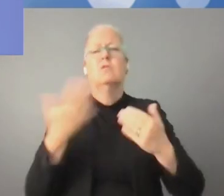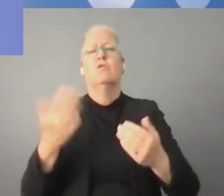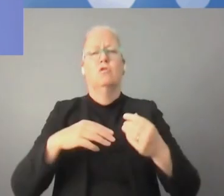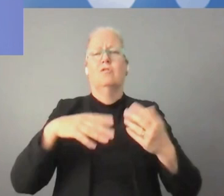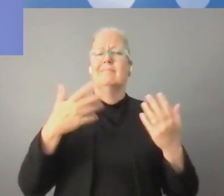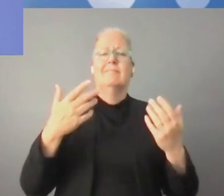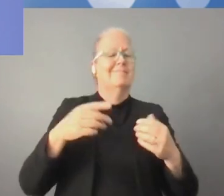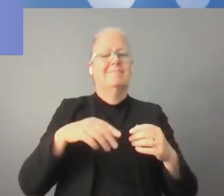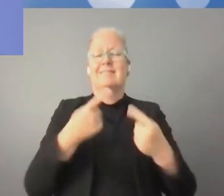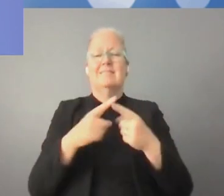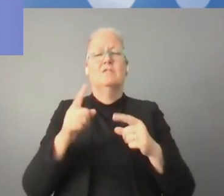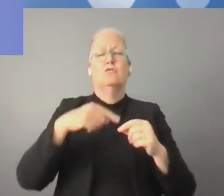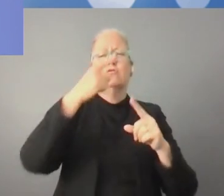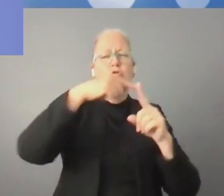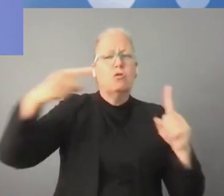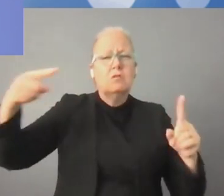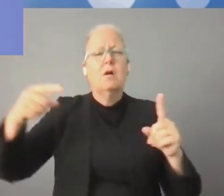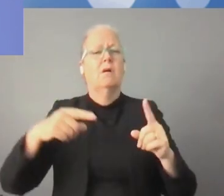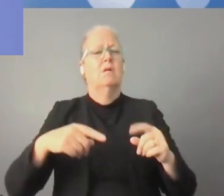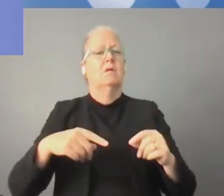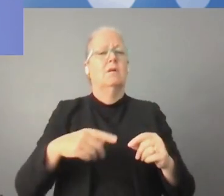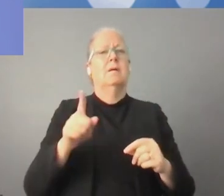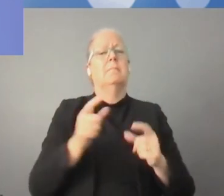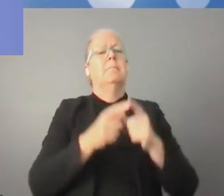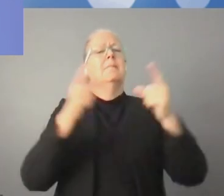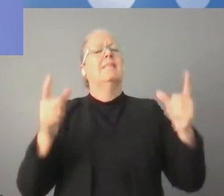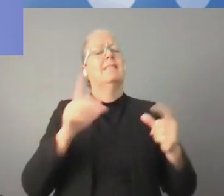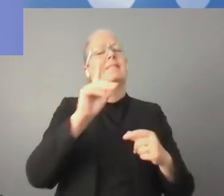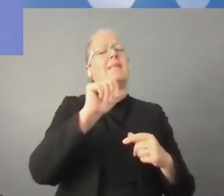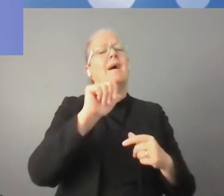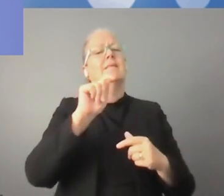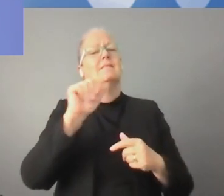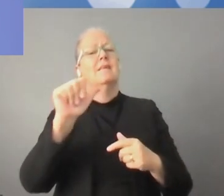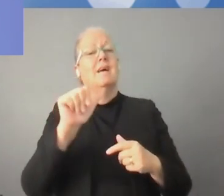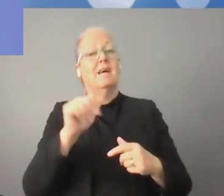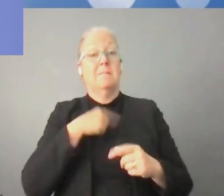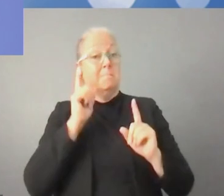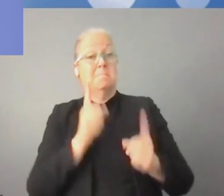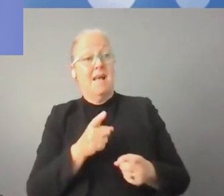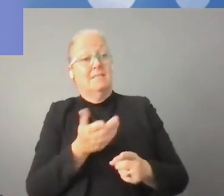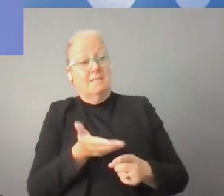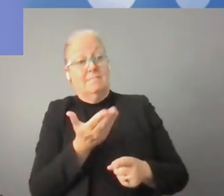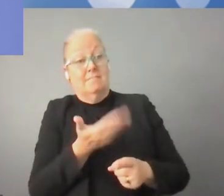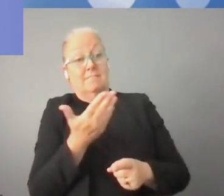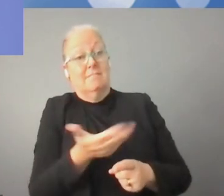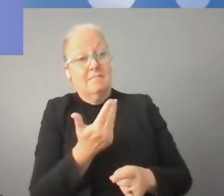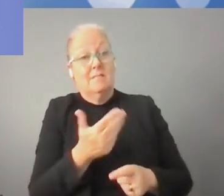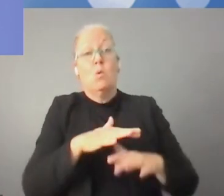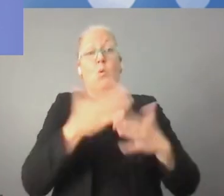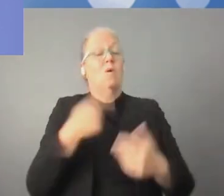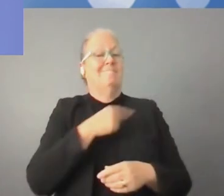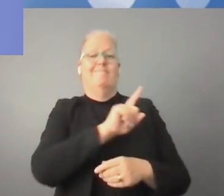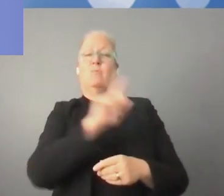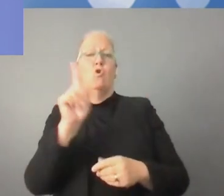تقنيات تقليدية ولكن لدينا تقنيات مبتكرة تعتمد على الذكاء